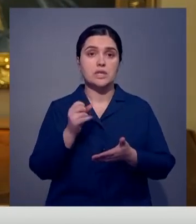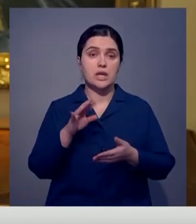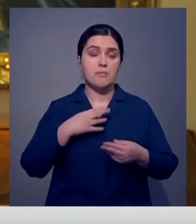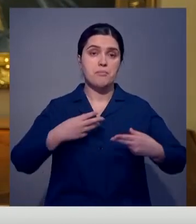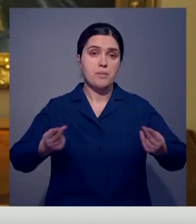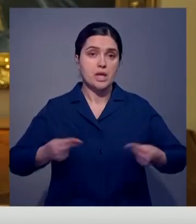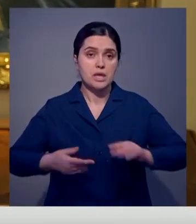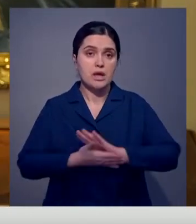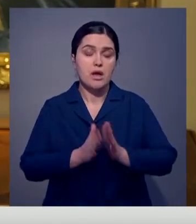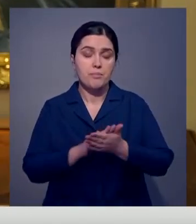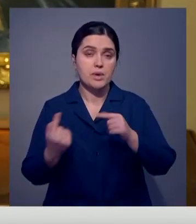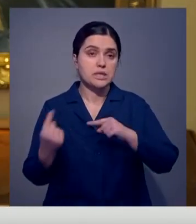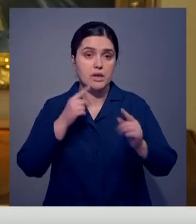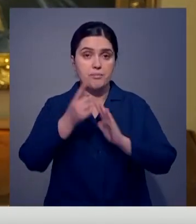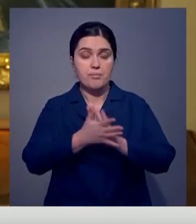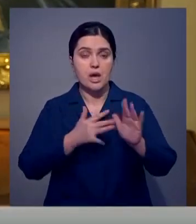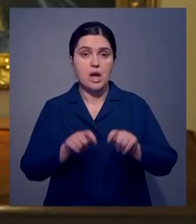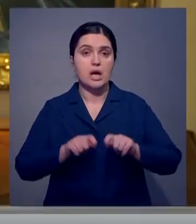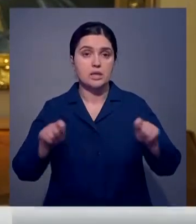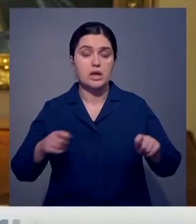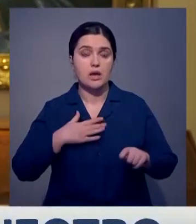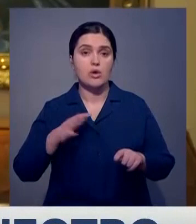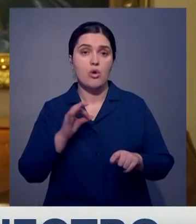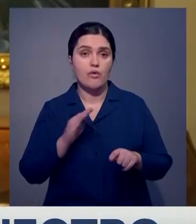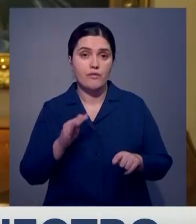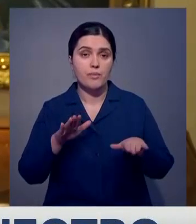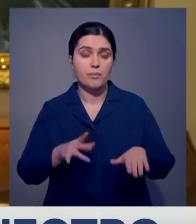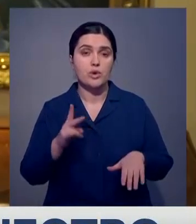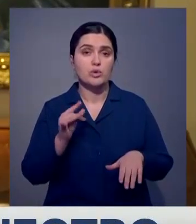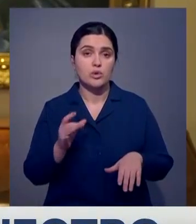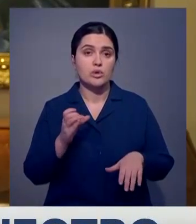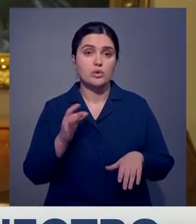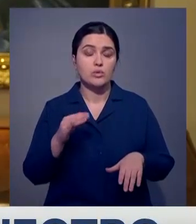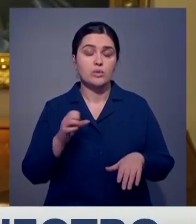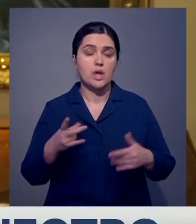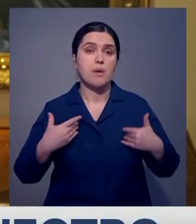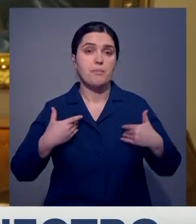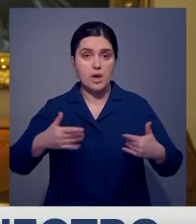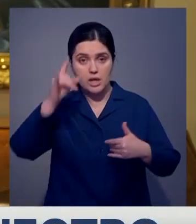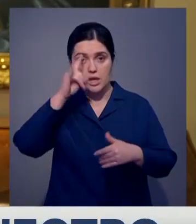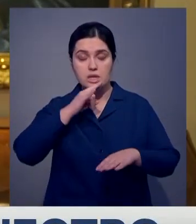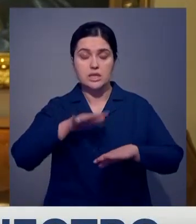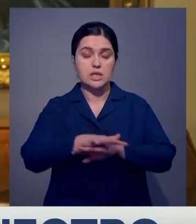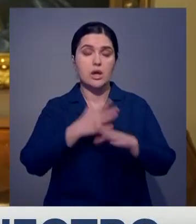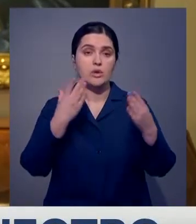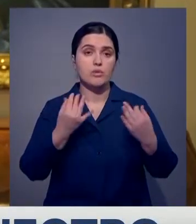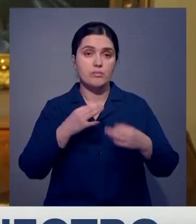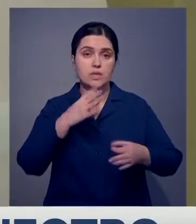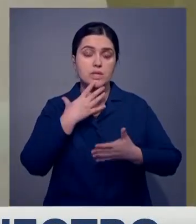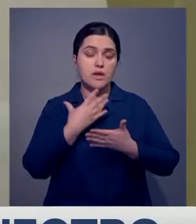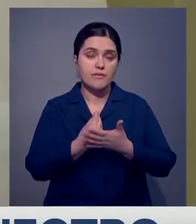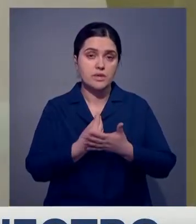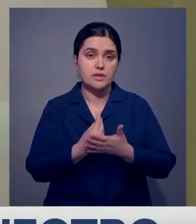меморандум о взаимопонимании и открытии нашего офиса в Нур-Султане. Я поздравляю казахстанцев с Днем Независимости и желаю